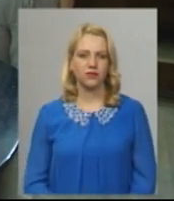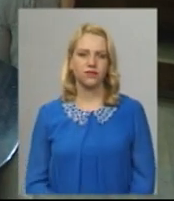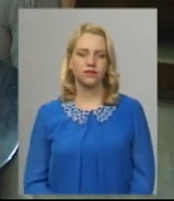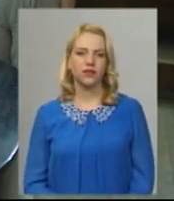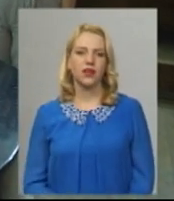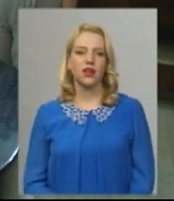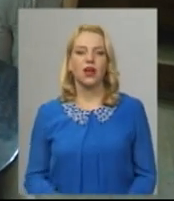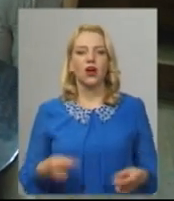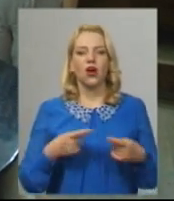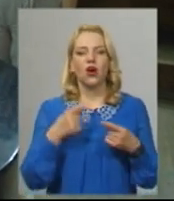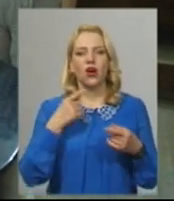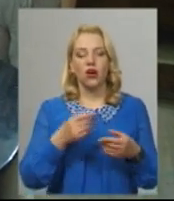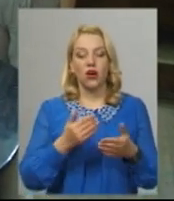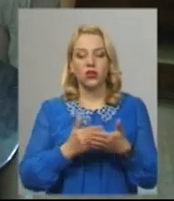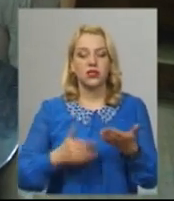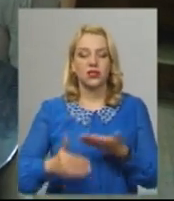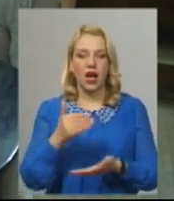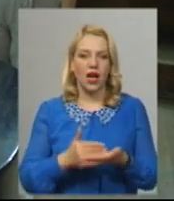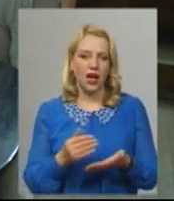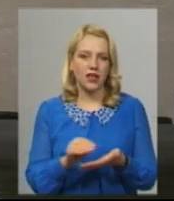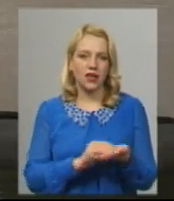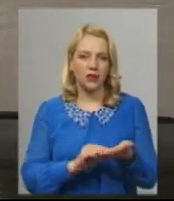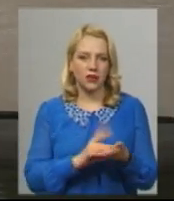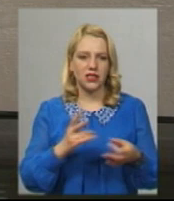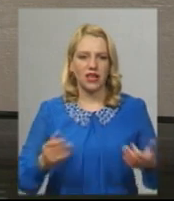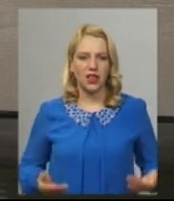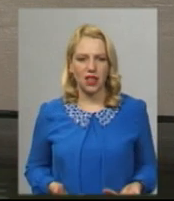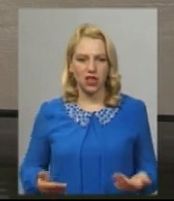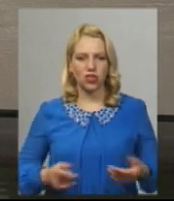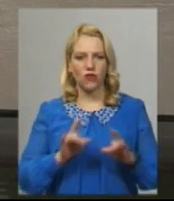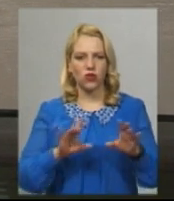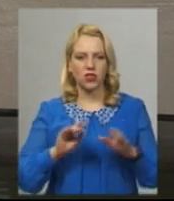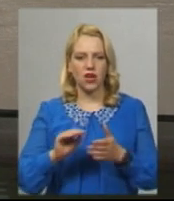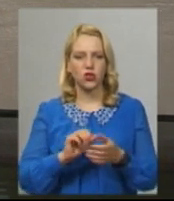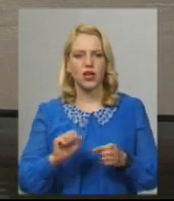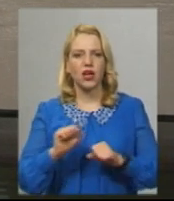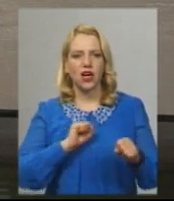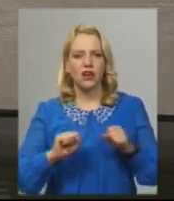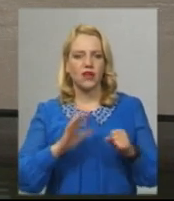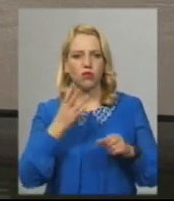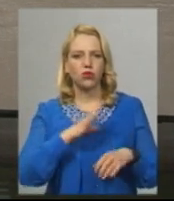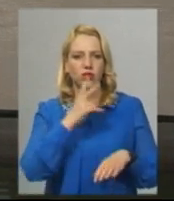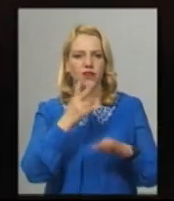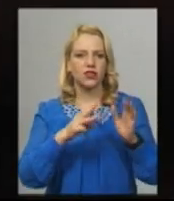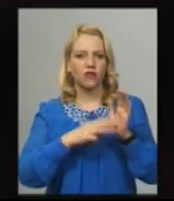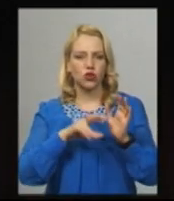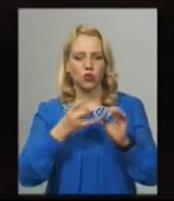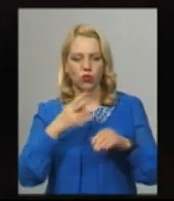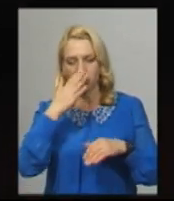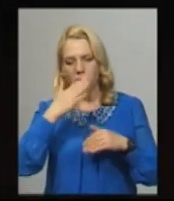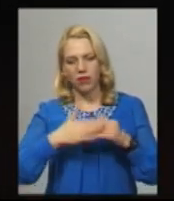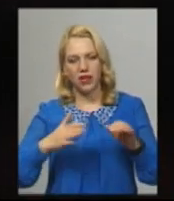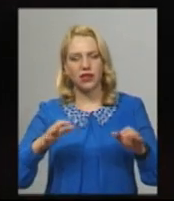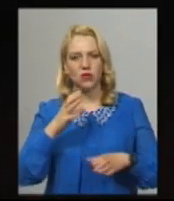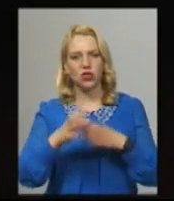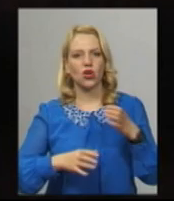Останні репетиції всіх 33 співаків хору наживо, каже керівник Лілія Качуринець, була 28 лютого перед Міжнародним пісенним фестивалем